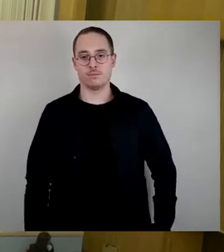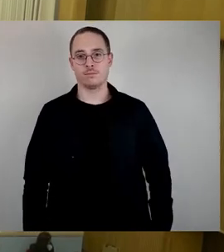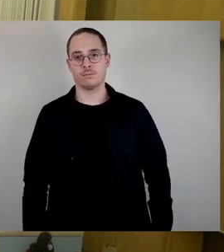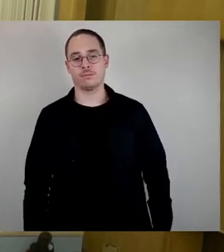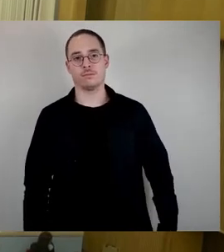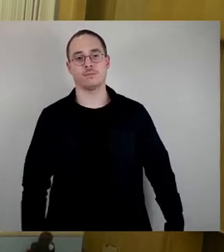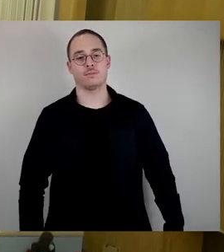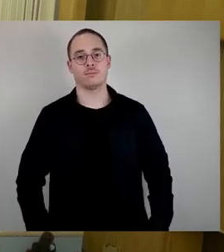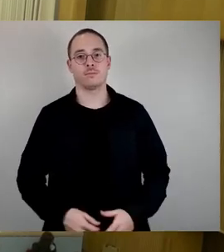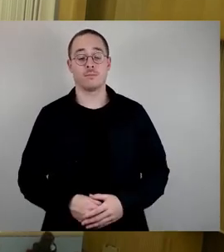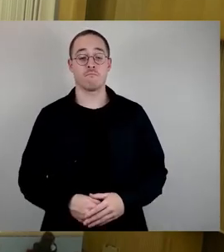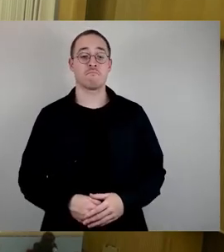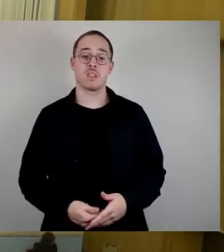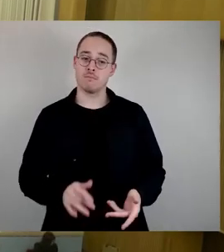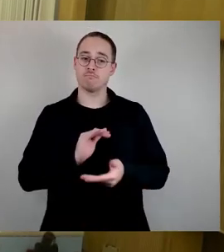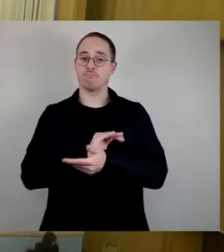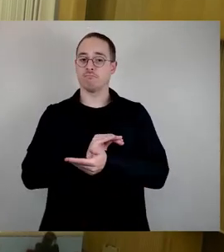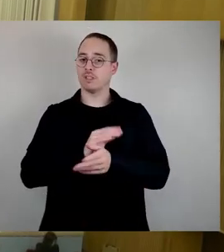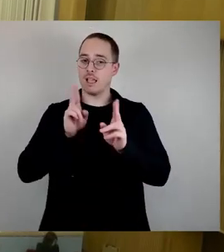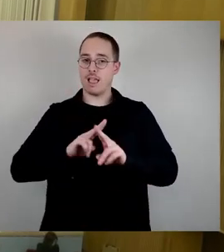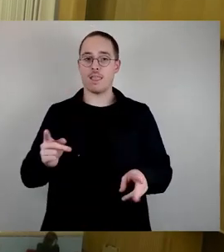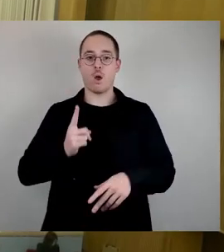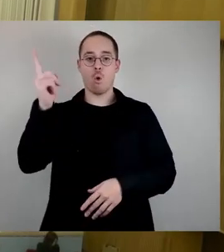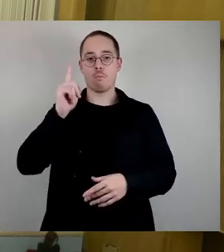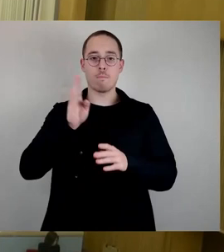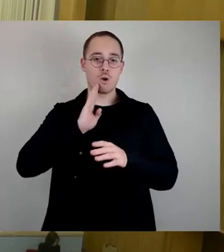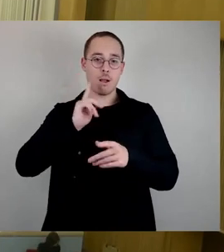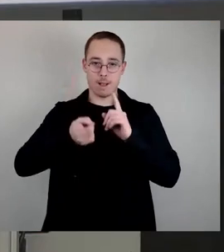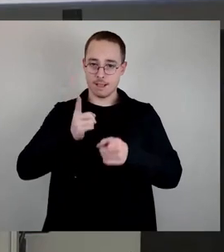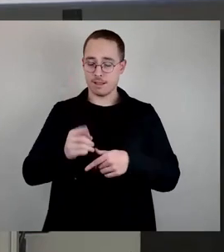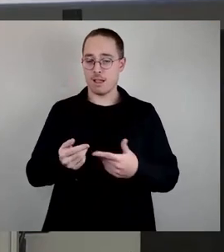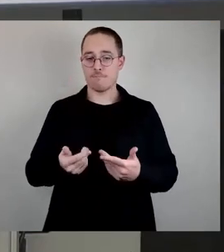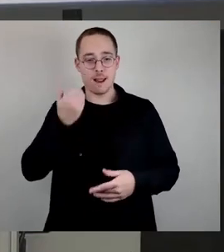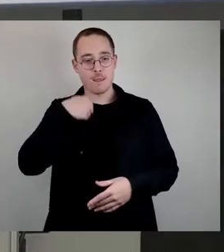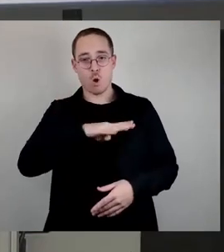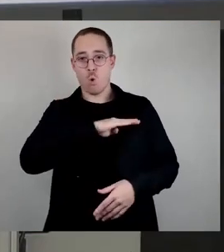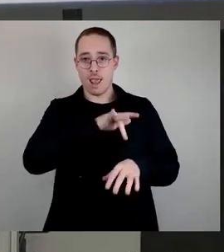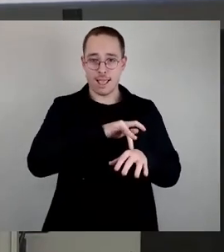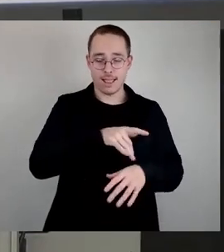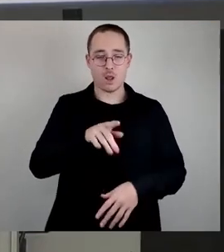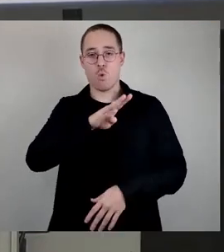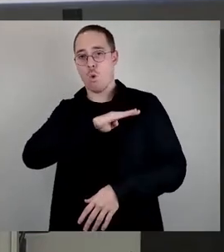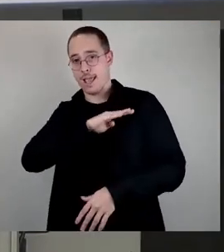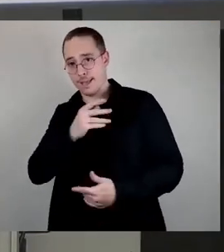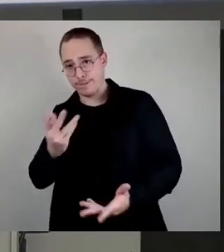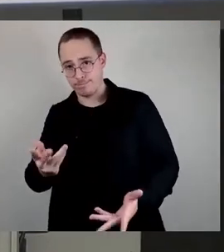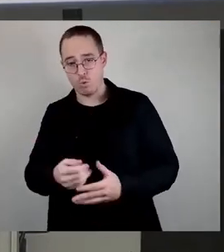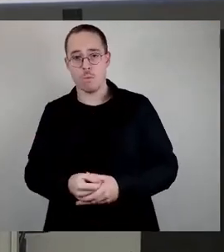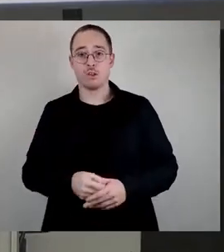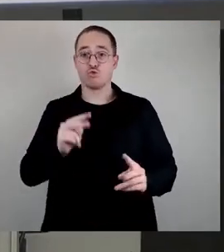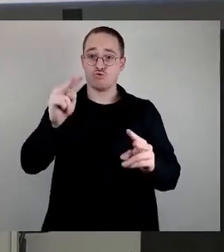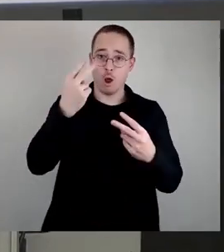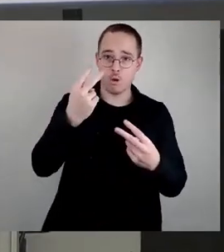Sehr geehrter Herr Oberbürgermeister, werte Kolleginnen und Kollegen, Zuschauende und Zuhörende.